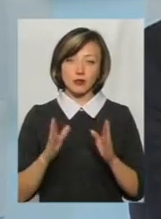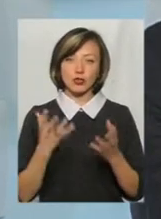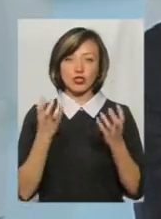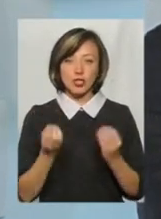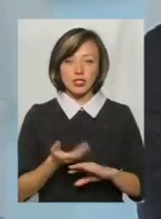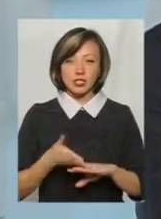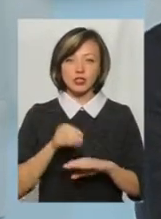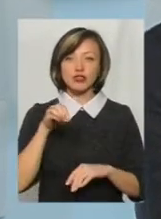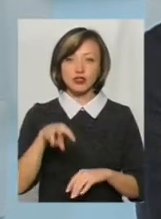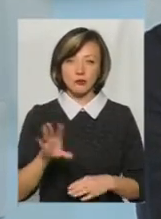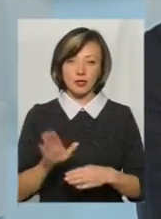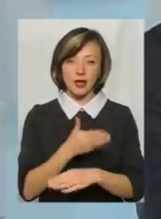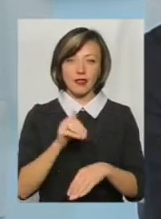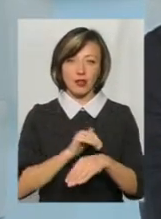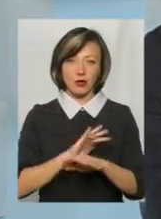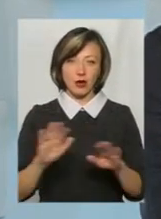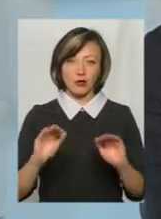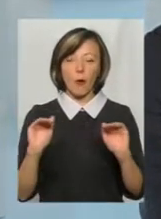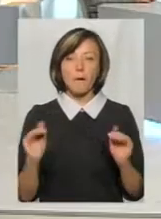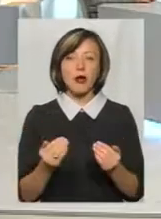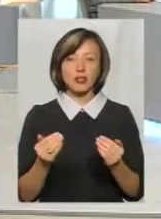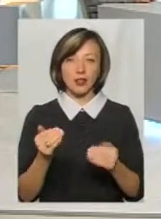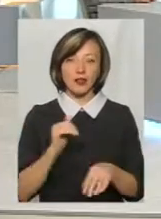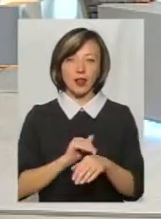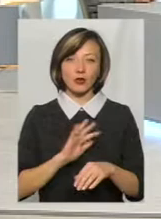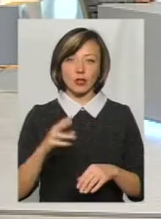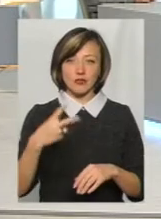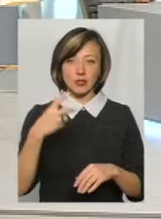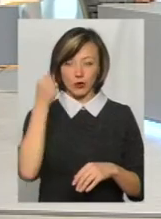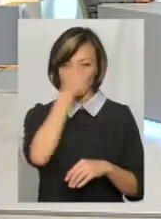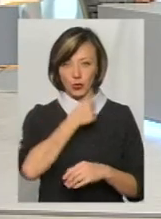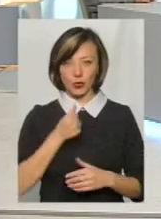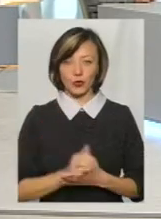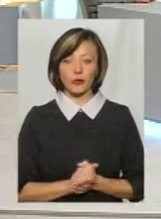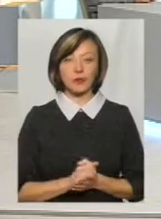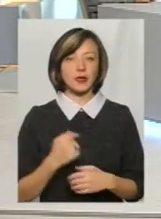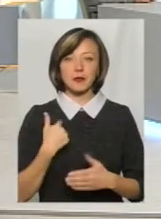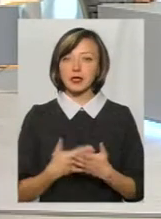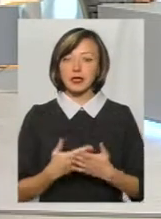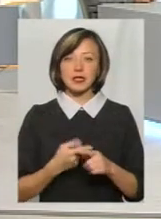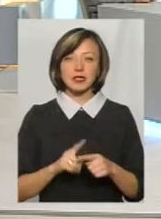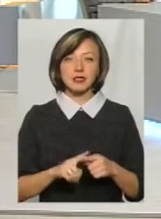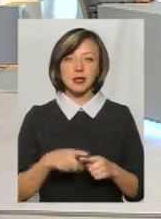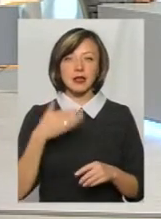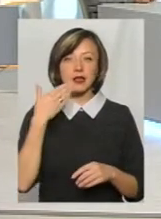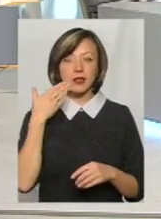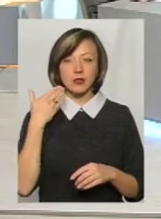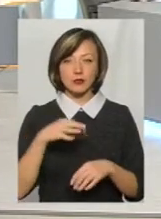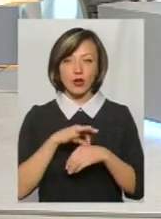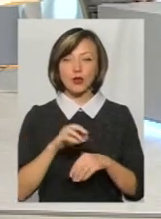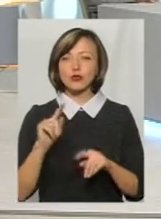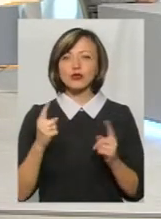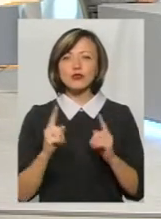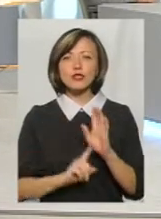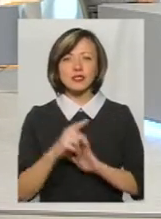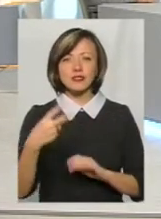стодніше, ніж обмежити недотирканість з 2020 року. Мені здається, це буде легше провести. Але чому